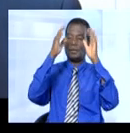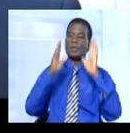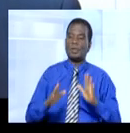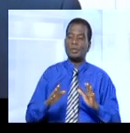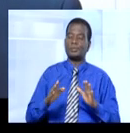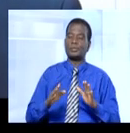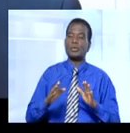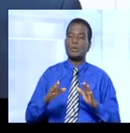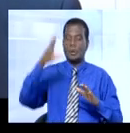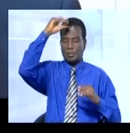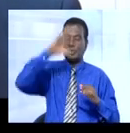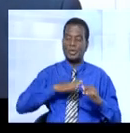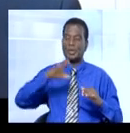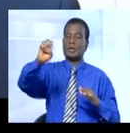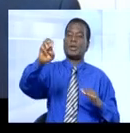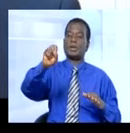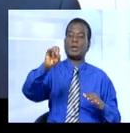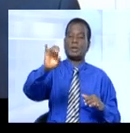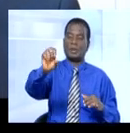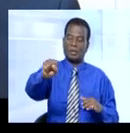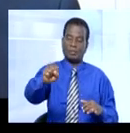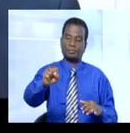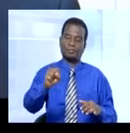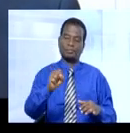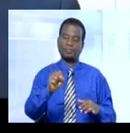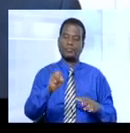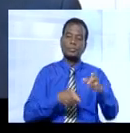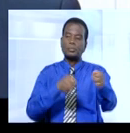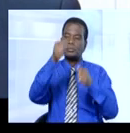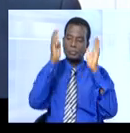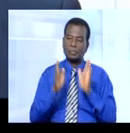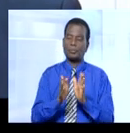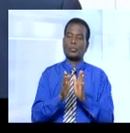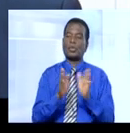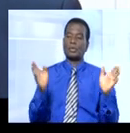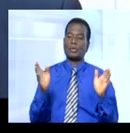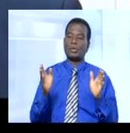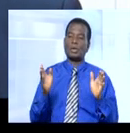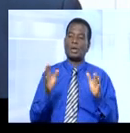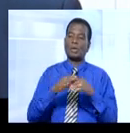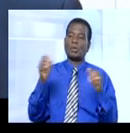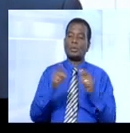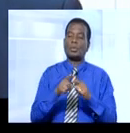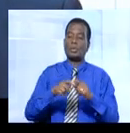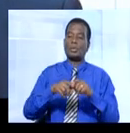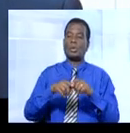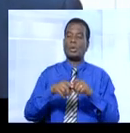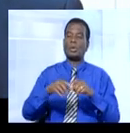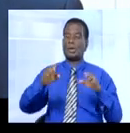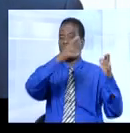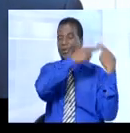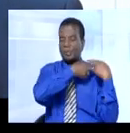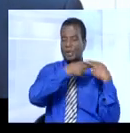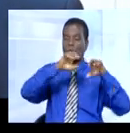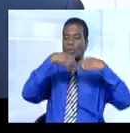Essis Emmanuel Esmel, directeur général du CPC à la tête du comité international